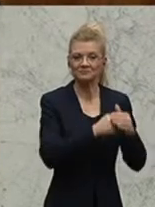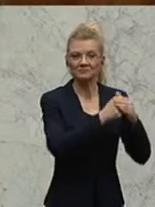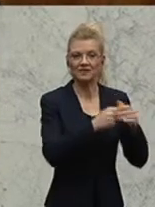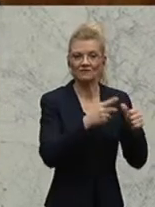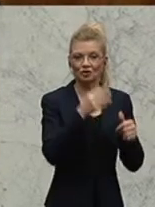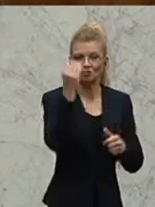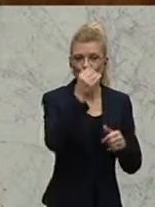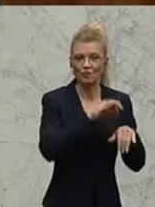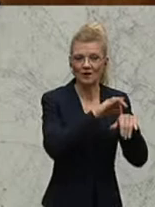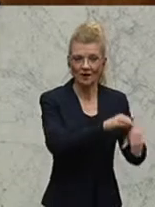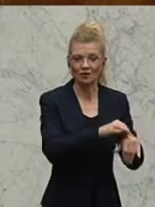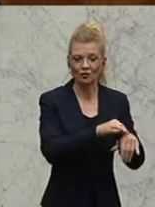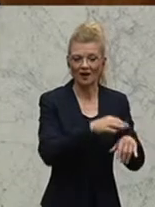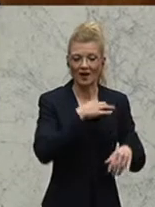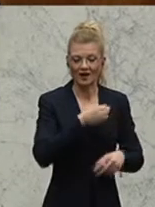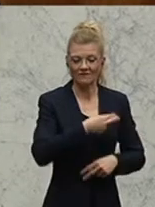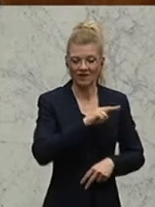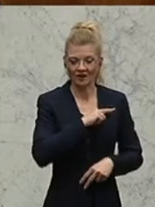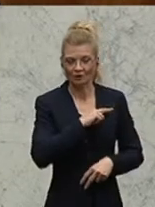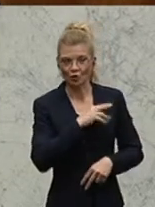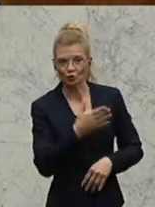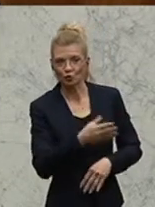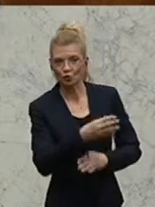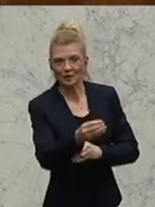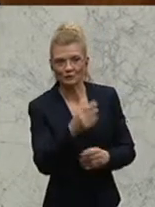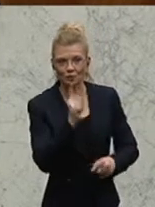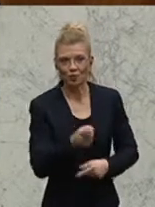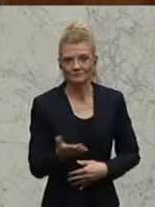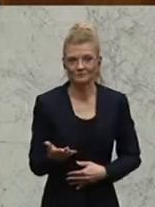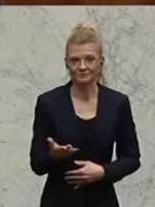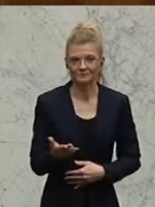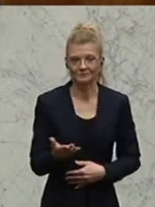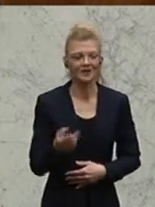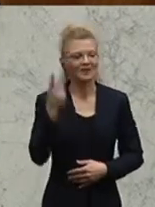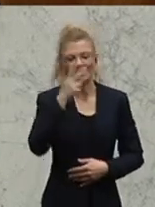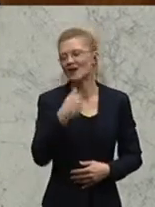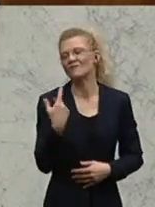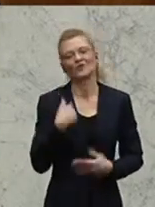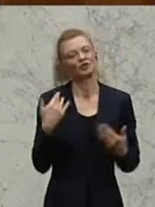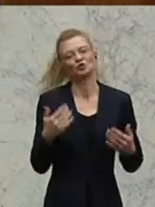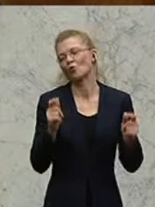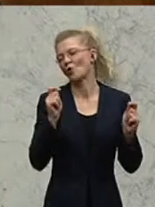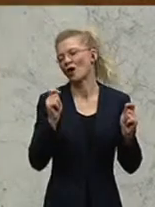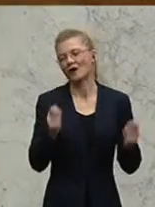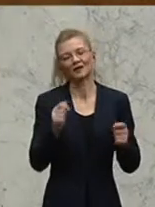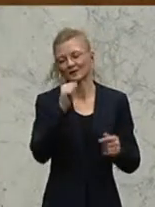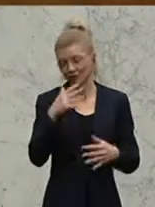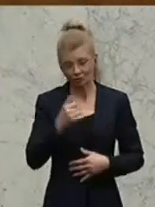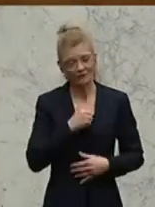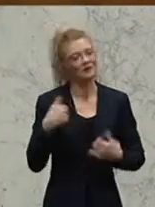Schulleitungen in die Eigenverantwortung gehen. Nachdem wir mit diesem Antrag nicht durchkommen, werden wir immer wieder mit diesem Anliegen kommen.